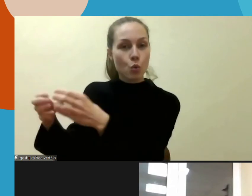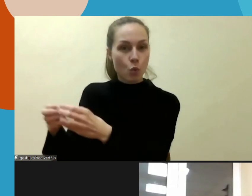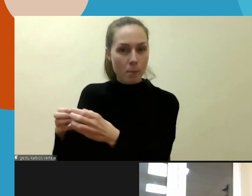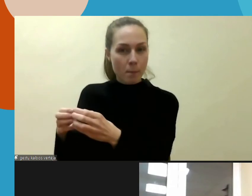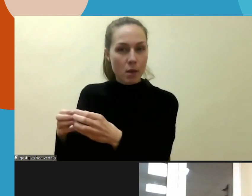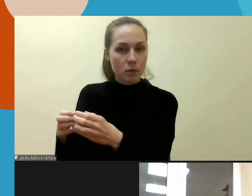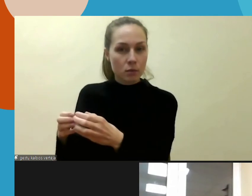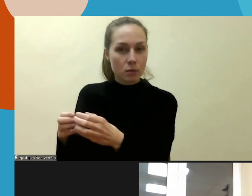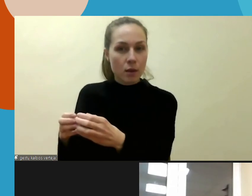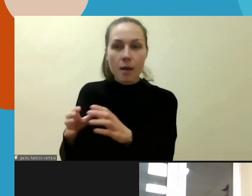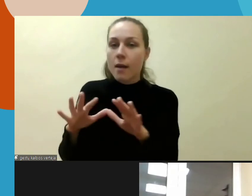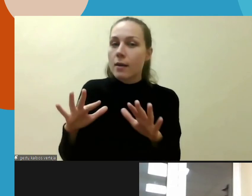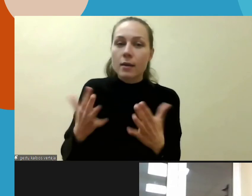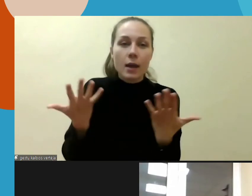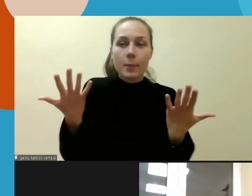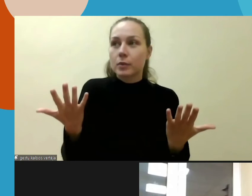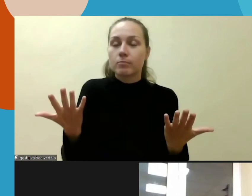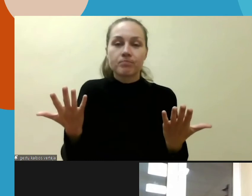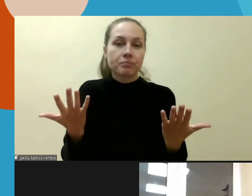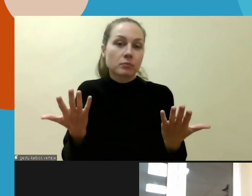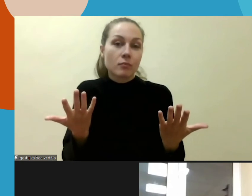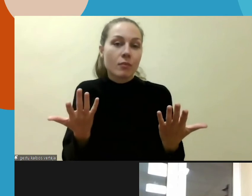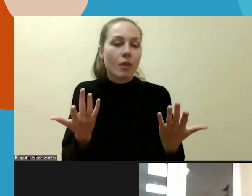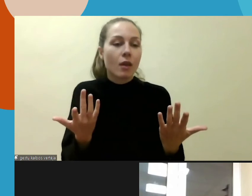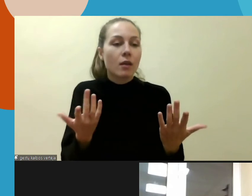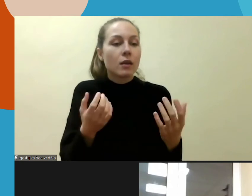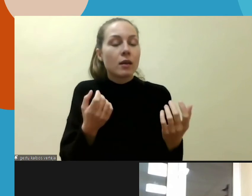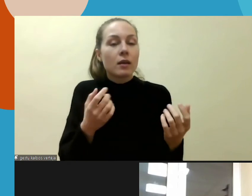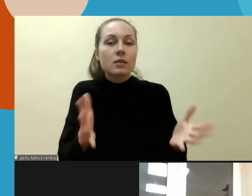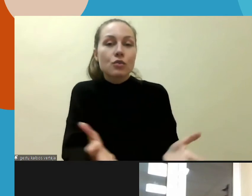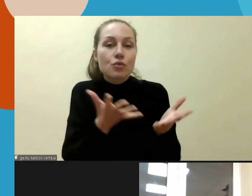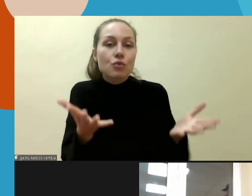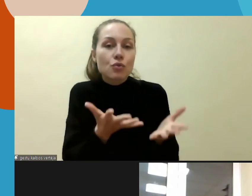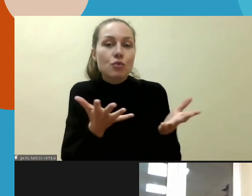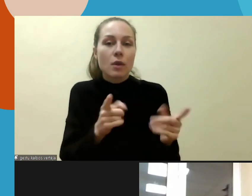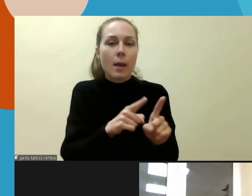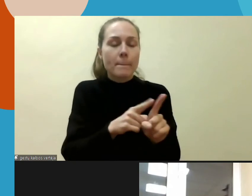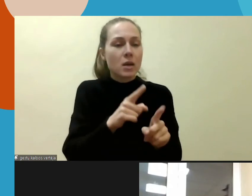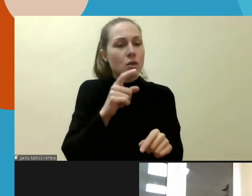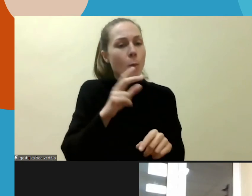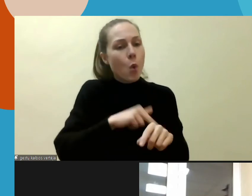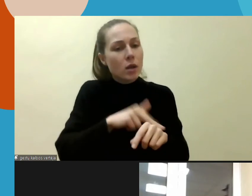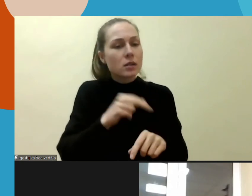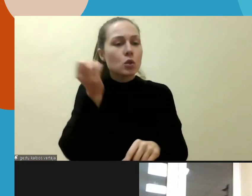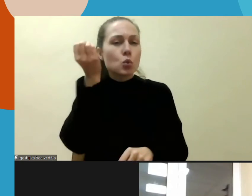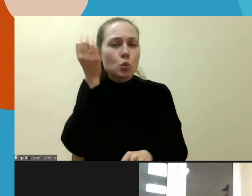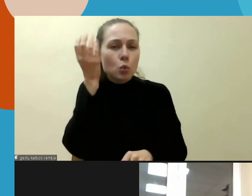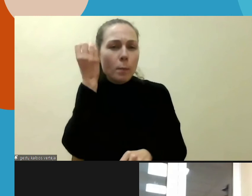komisarietės, sakykime, kovojate ar kaip skatinate didesnį samoningumą ir žinojimą?